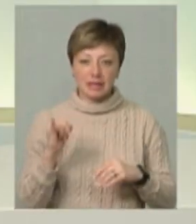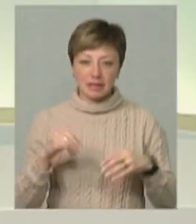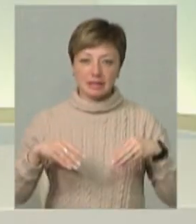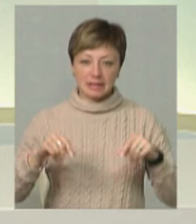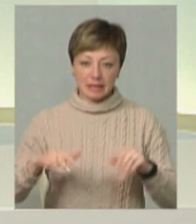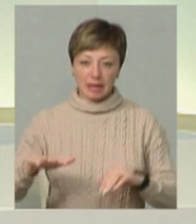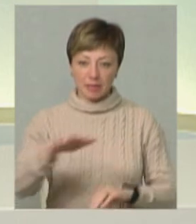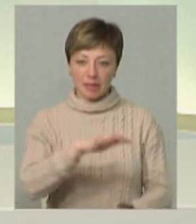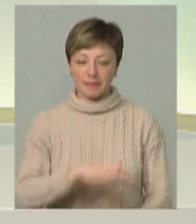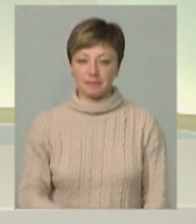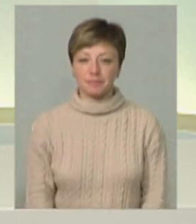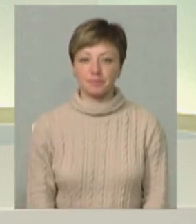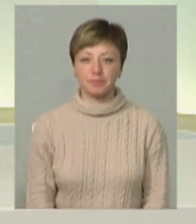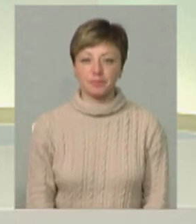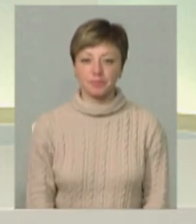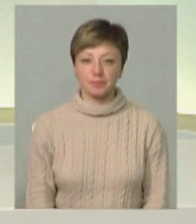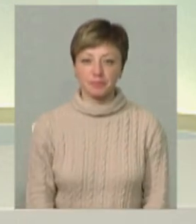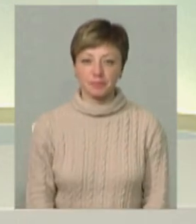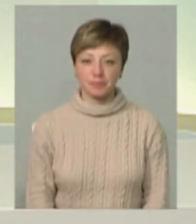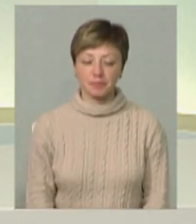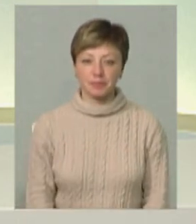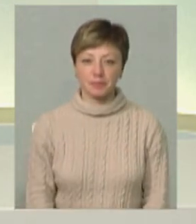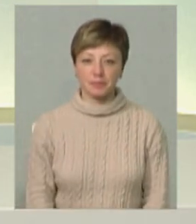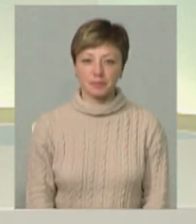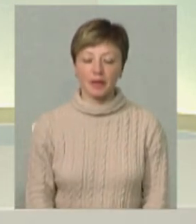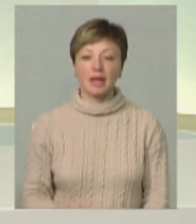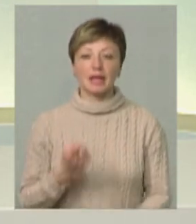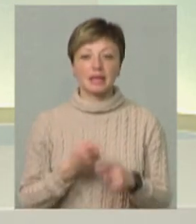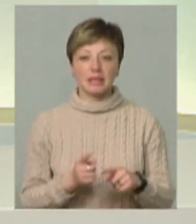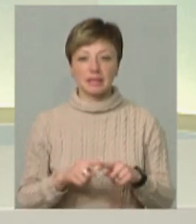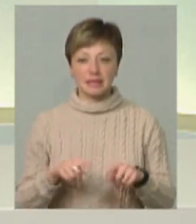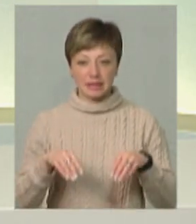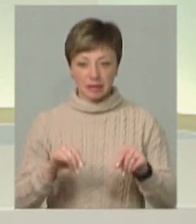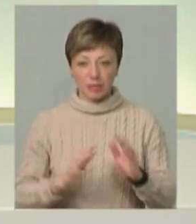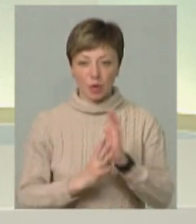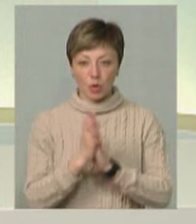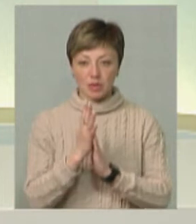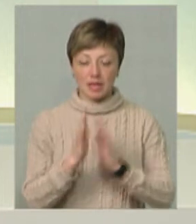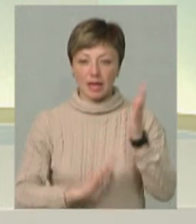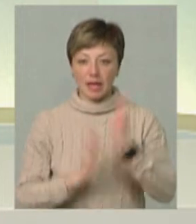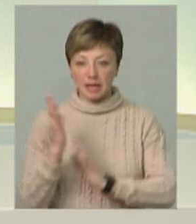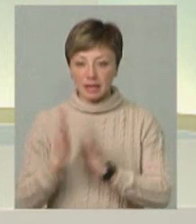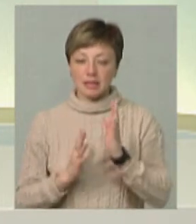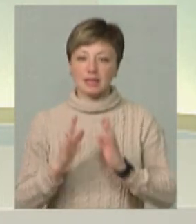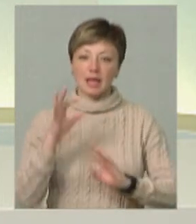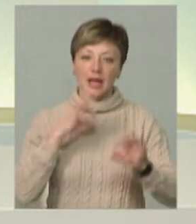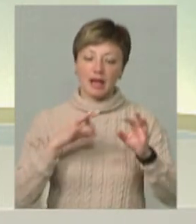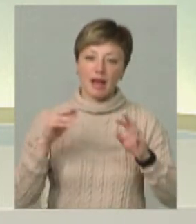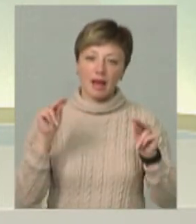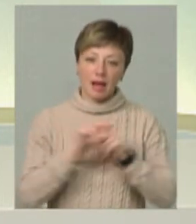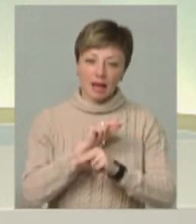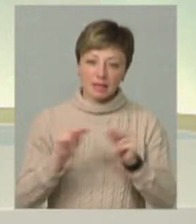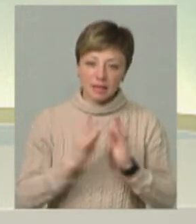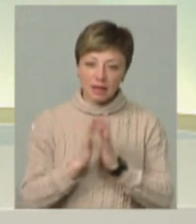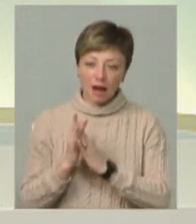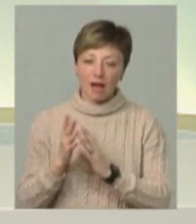землі. На цій землі росте ліс, лікарські трави, ягоди